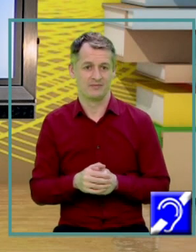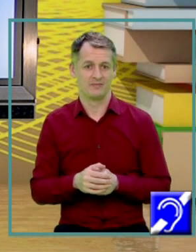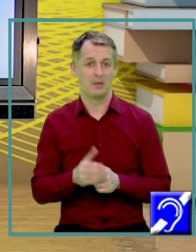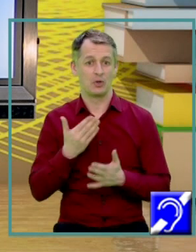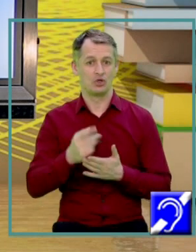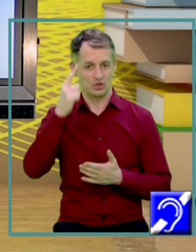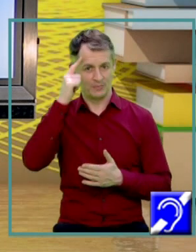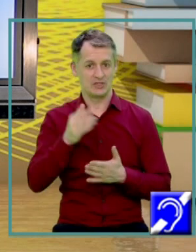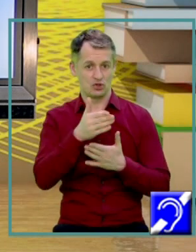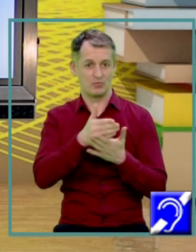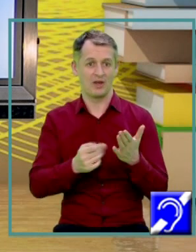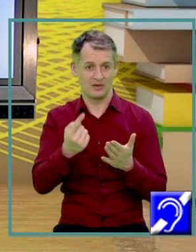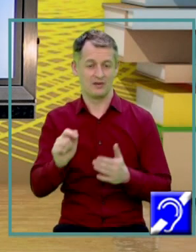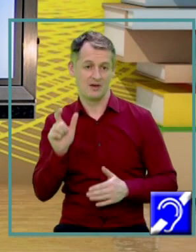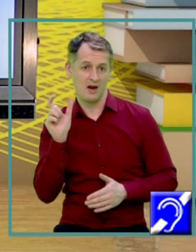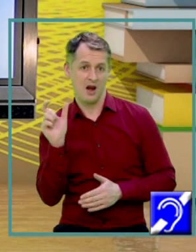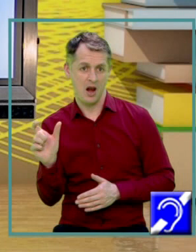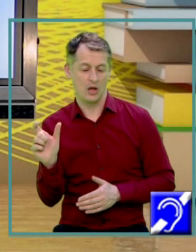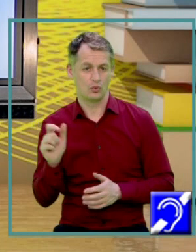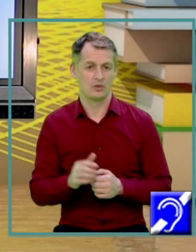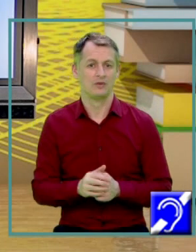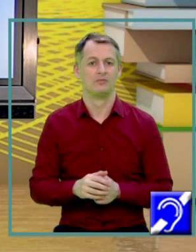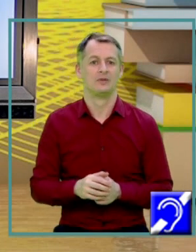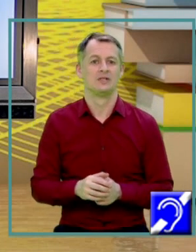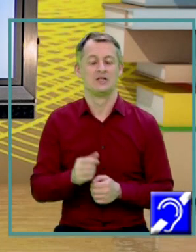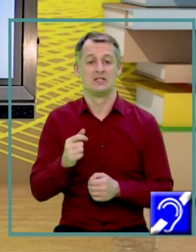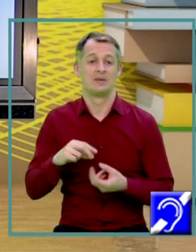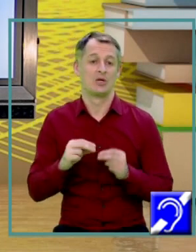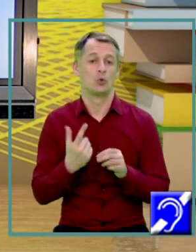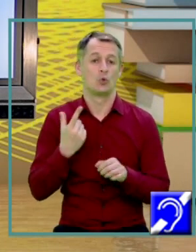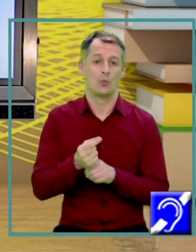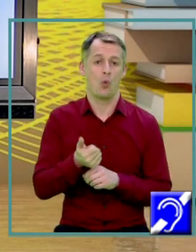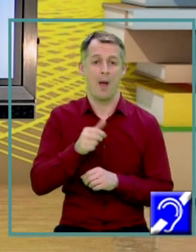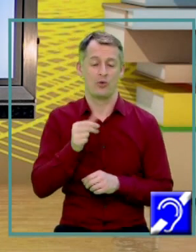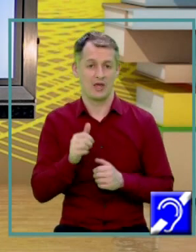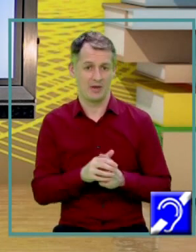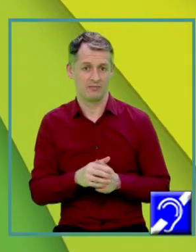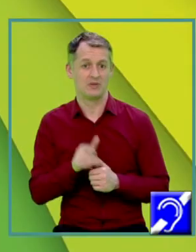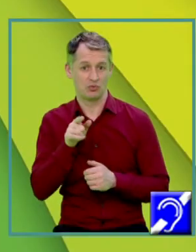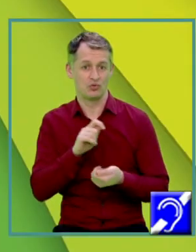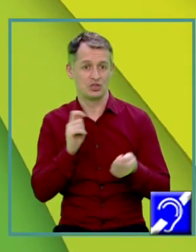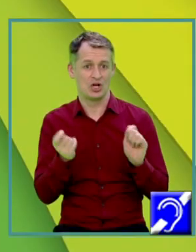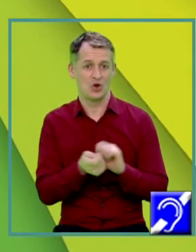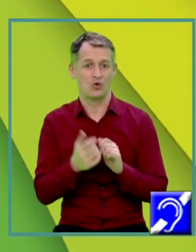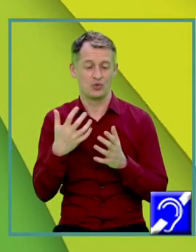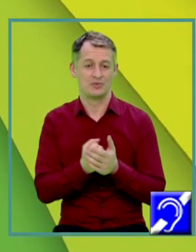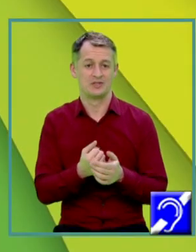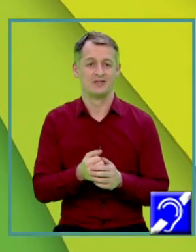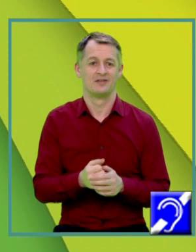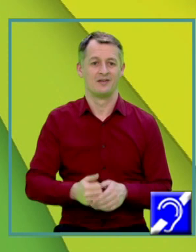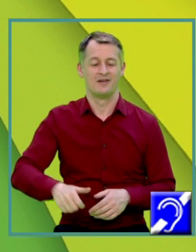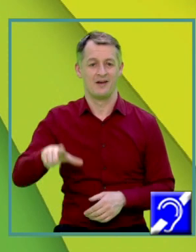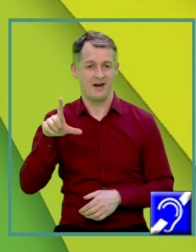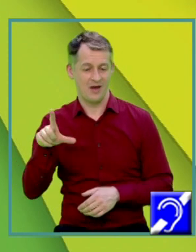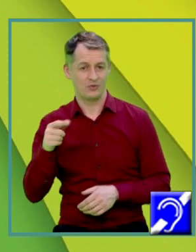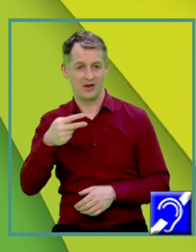jumătate din latură înseamnă că latura este dublul apotemei Și atunci vom înlocui și obținem că latura e